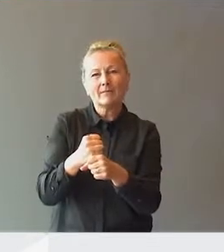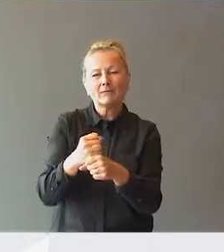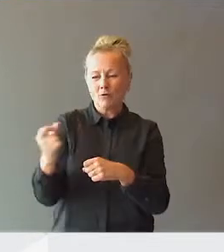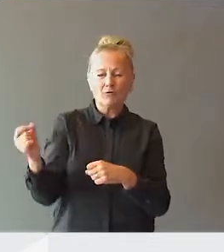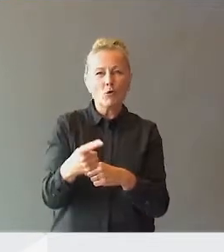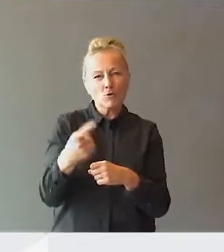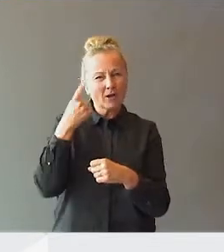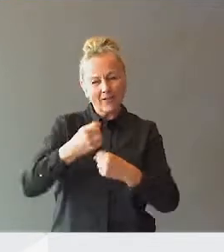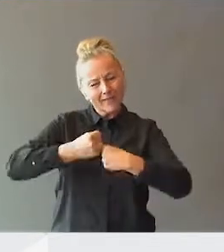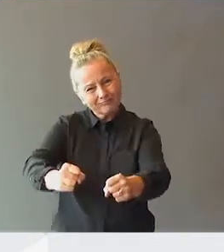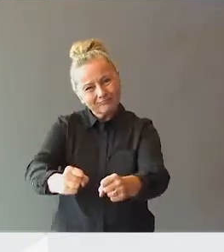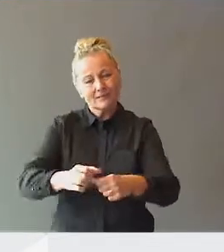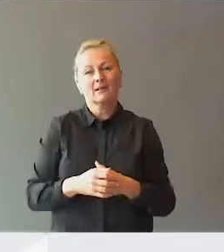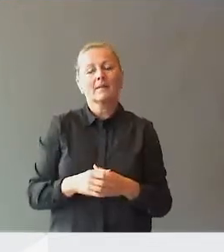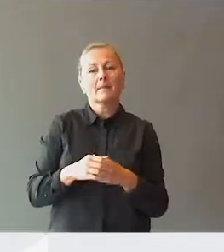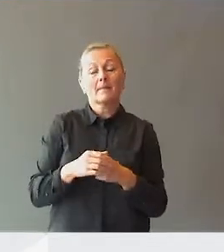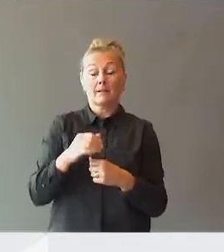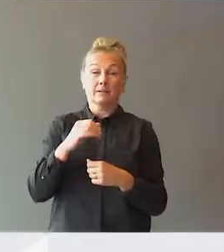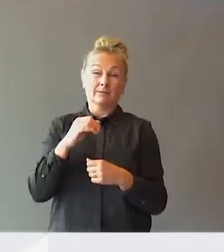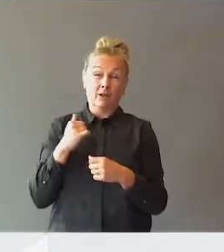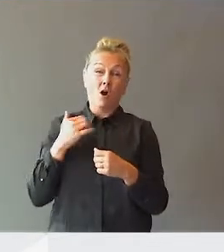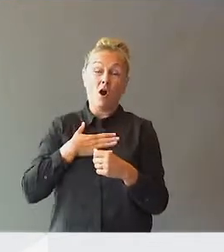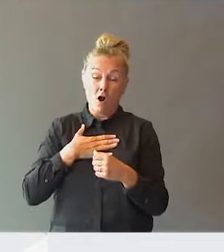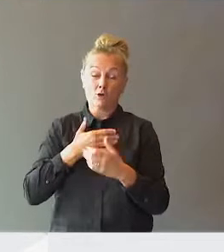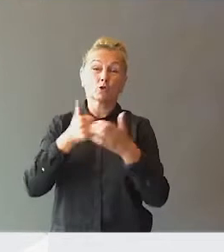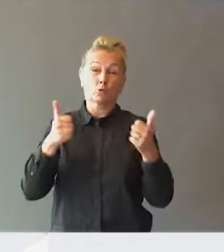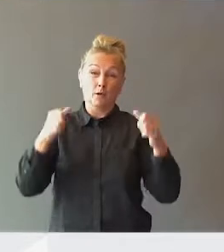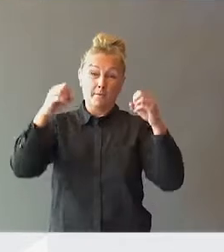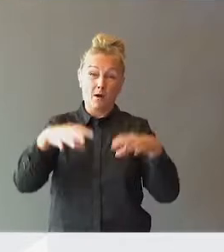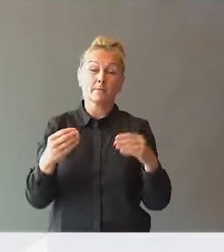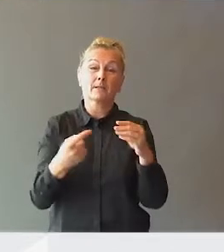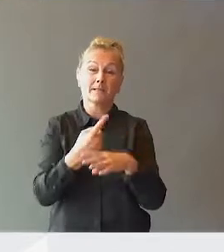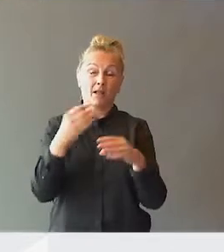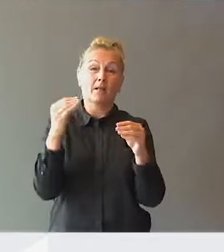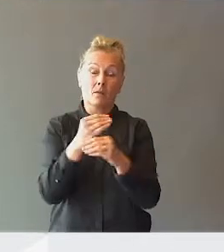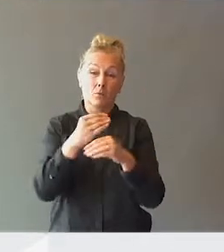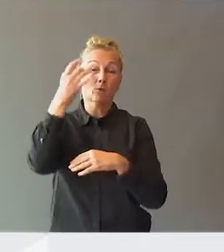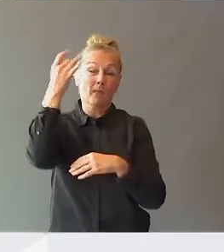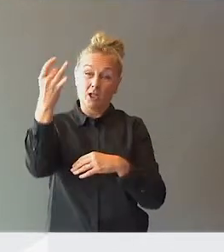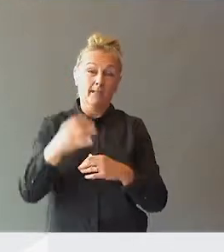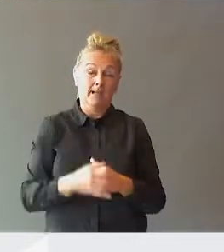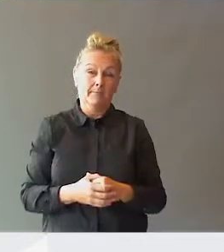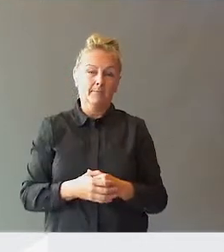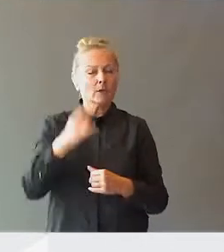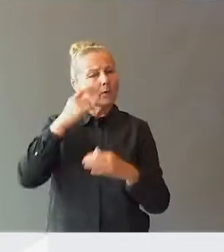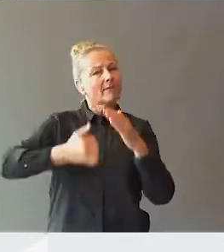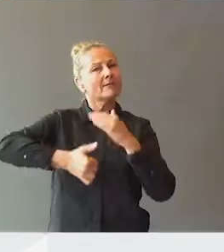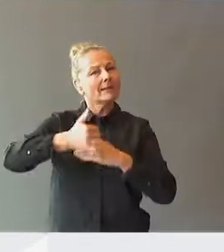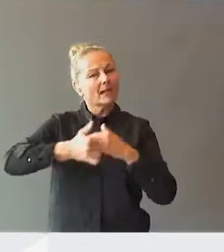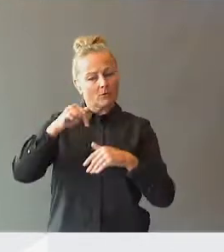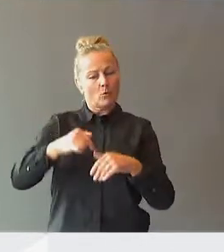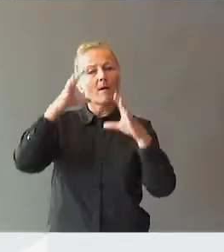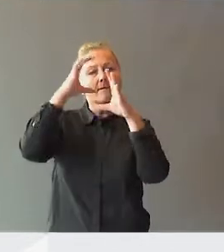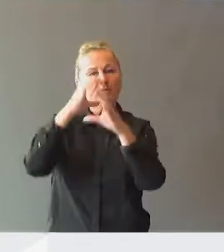fort kan en få dette til, så lenge vi har så store mangler på spesialpedagogisk kompetanse. Men jeg tror det er viktig at vi nå har